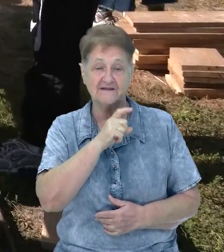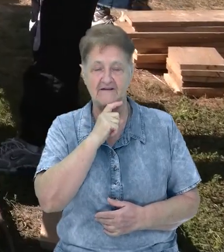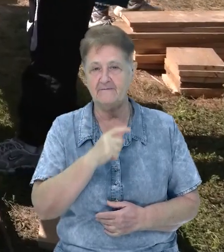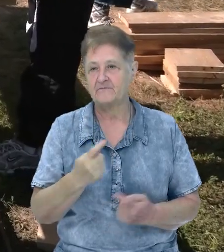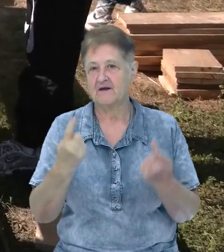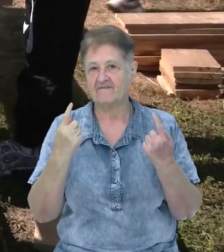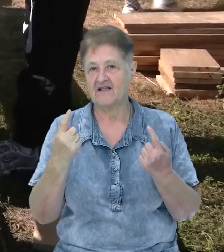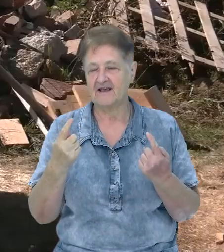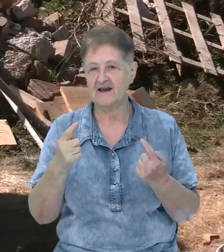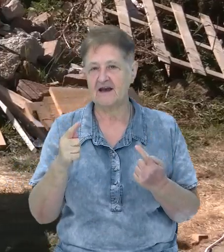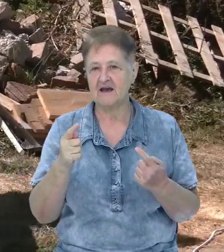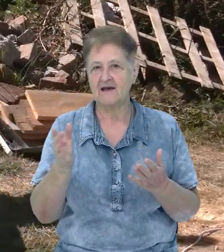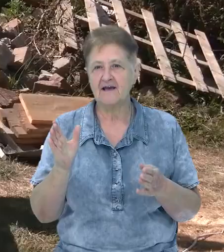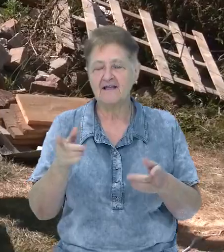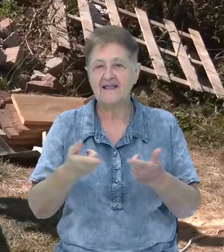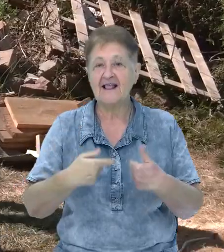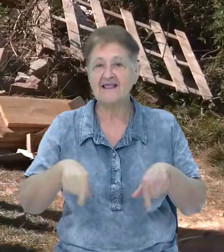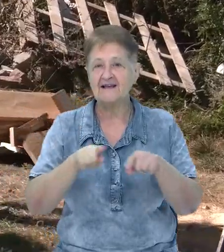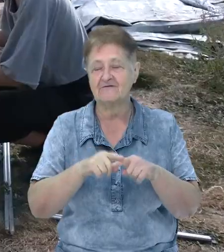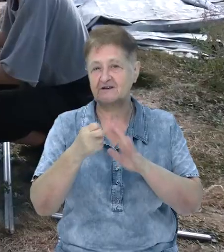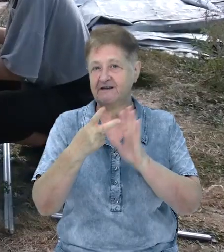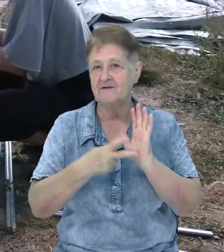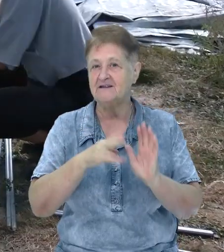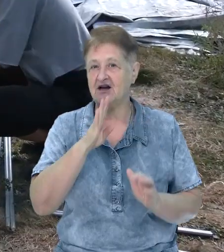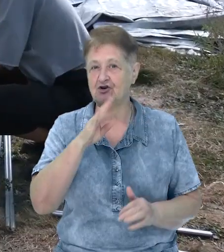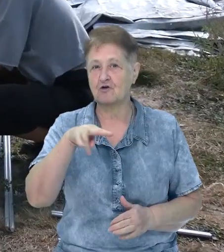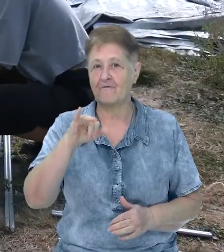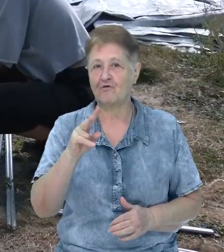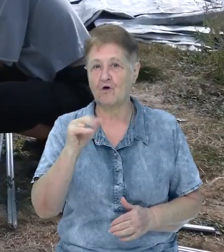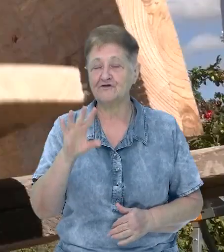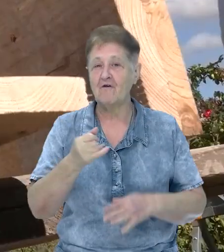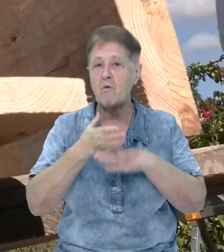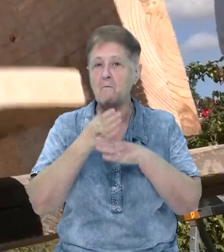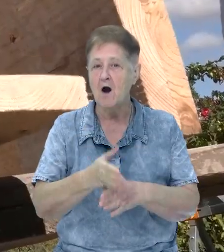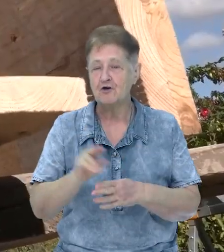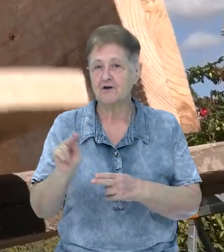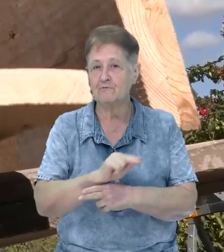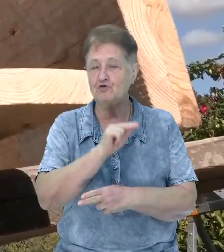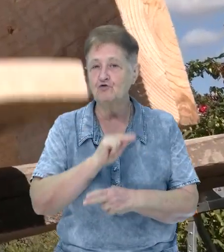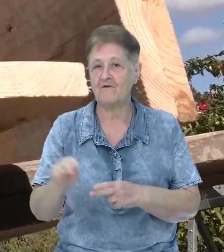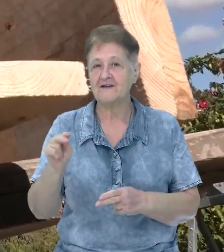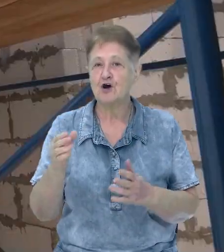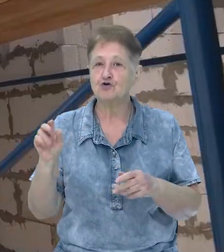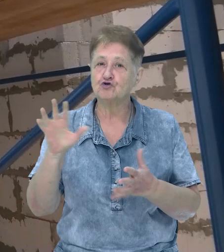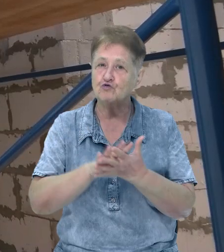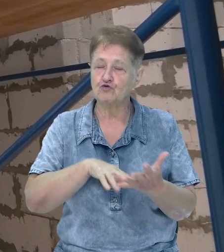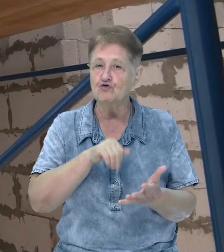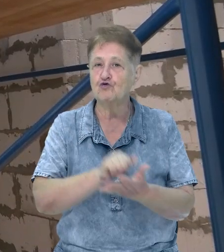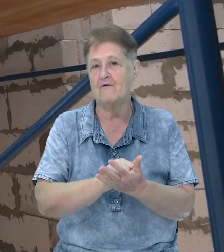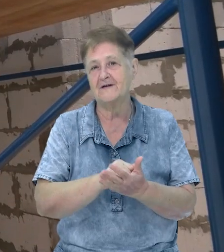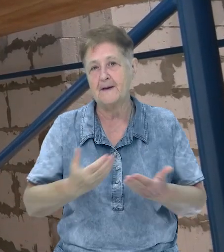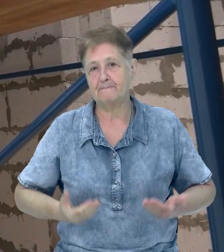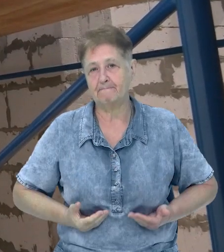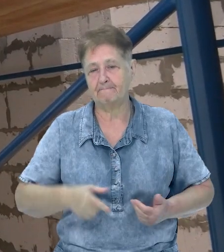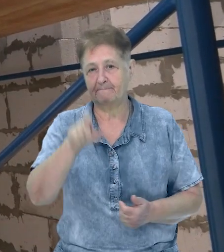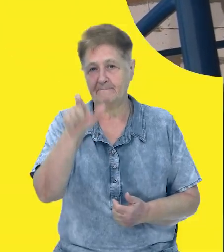Велике дівництво. У Лукашівці 17 жінок допомагають відбудувати зруйнований під час бойових дій будинок місцевої